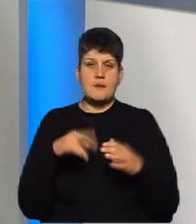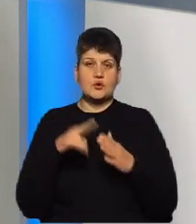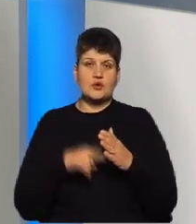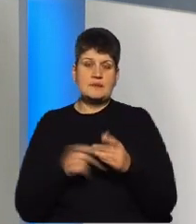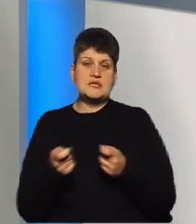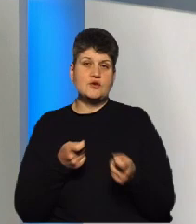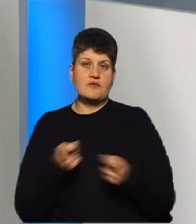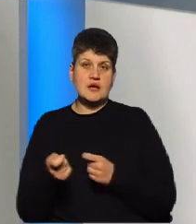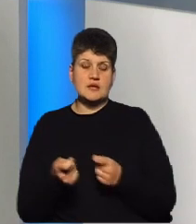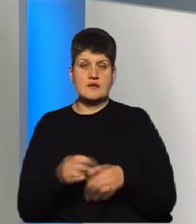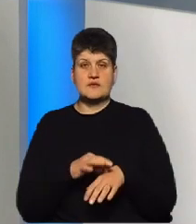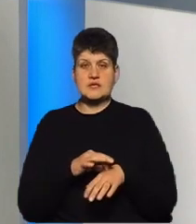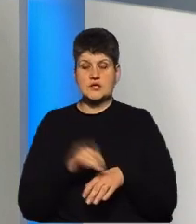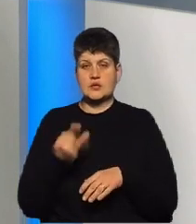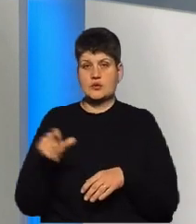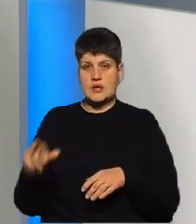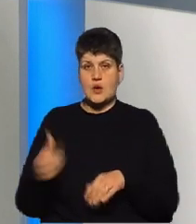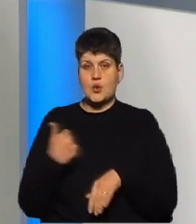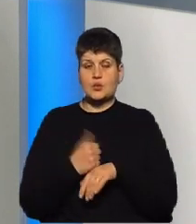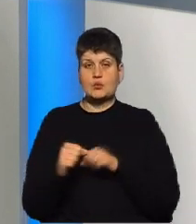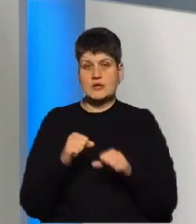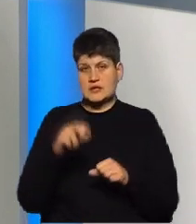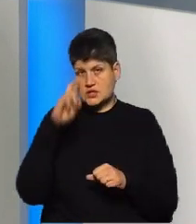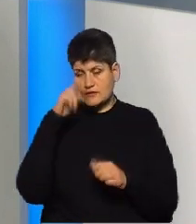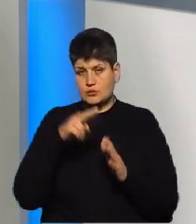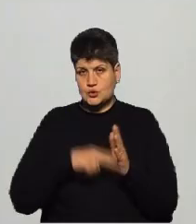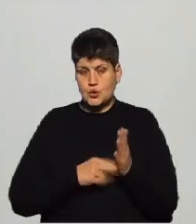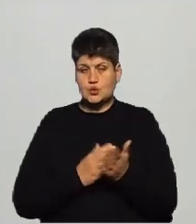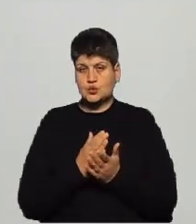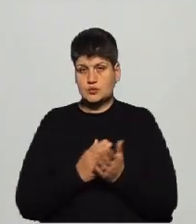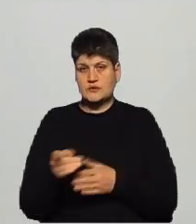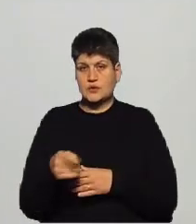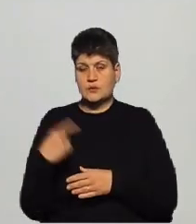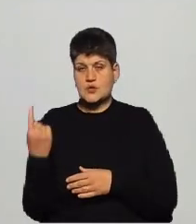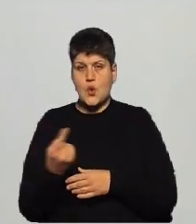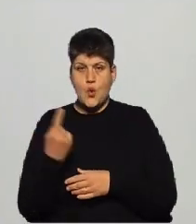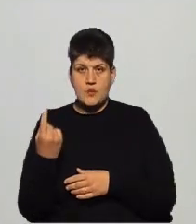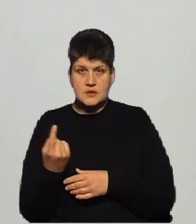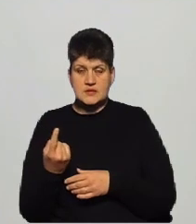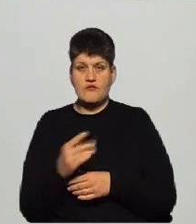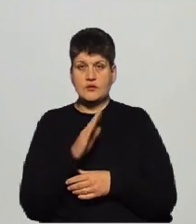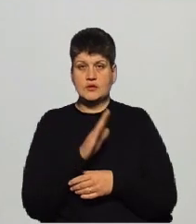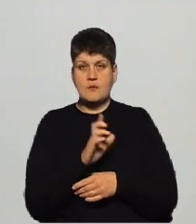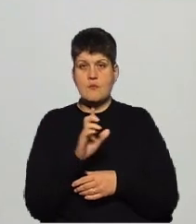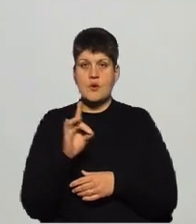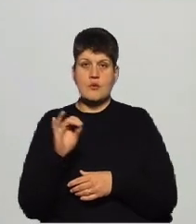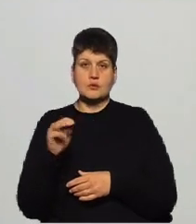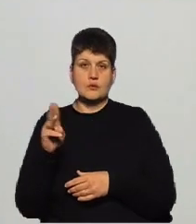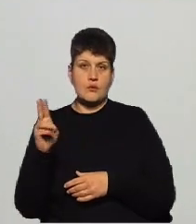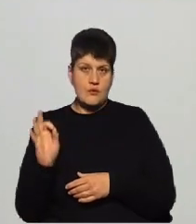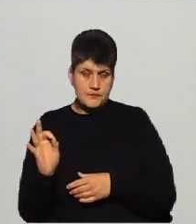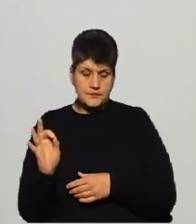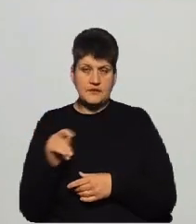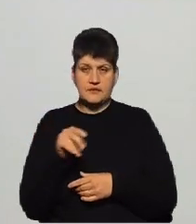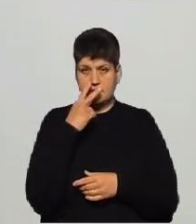фізичних осіб головного управління Державної податкової служби в Тренопільській області Володимир Брудко. Ви дивилися програму